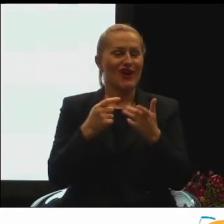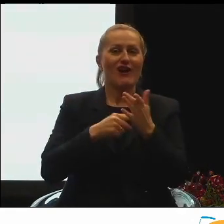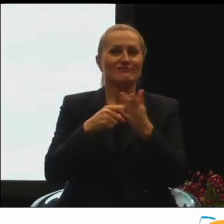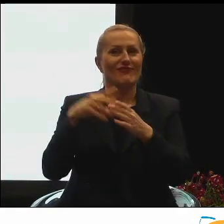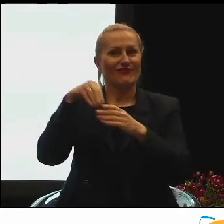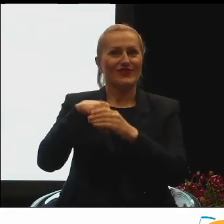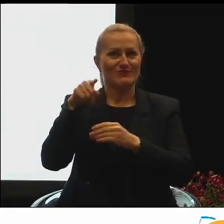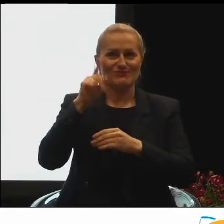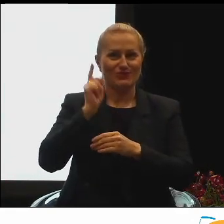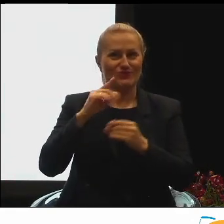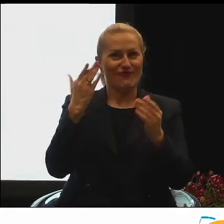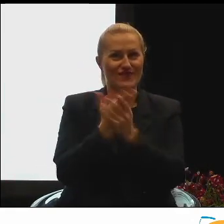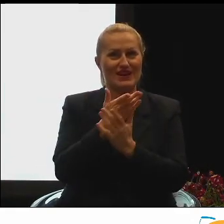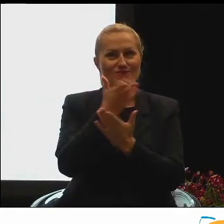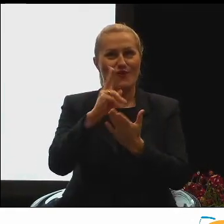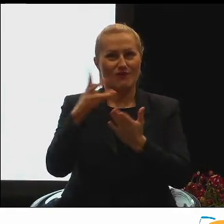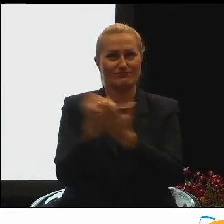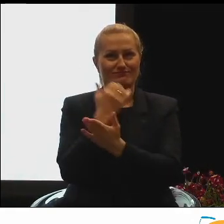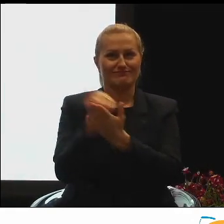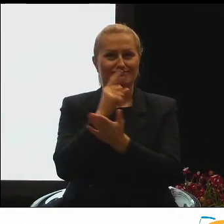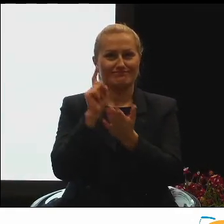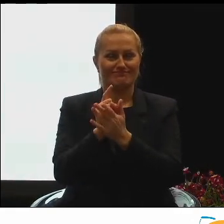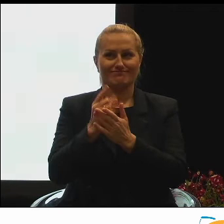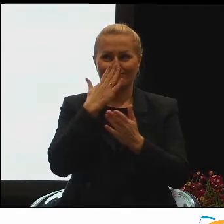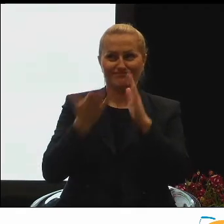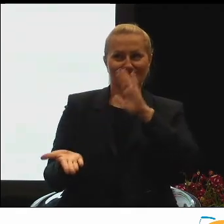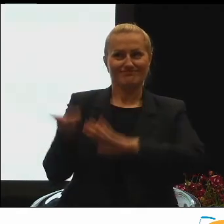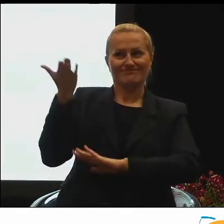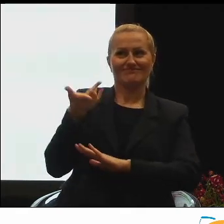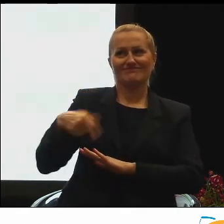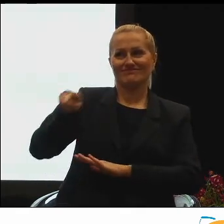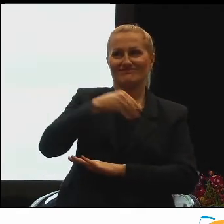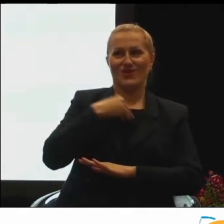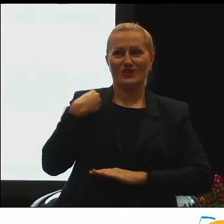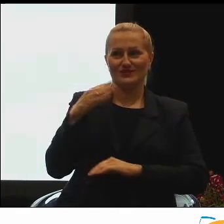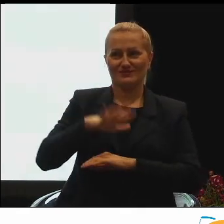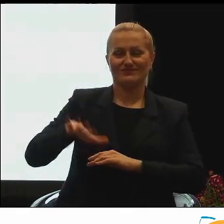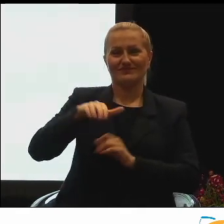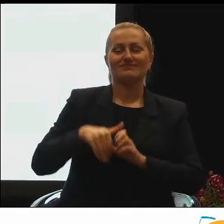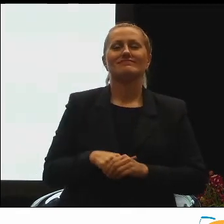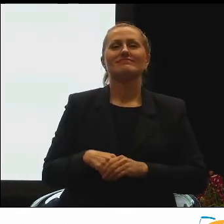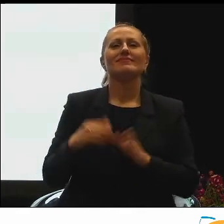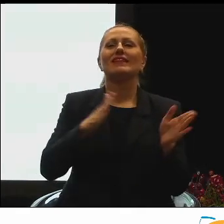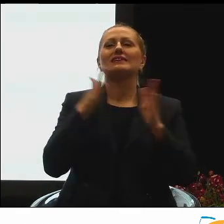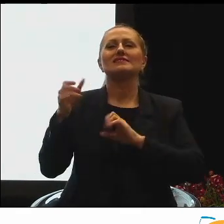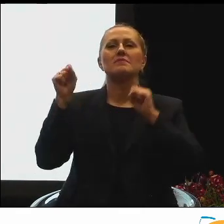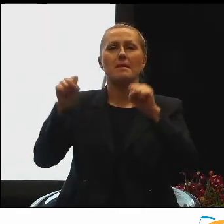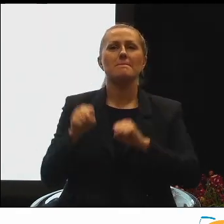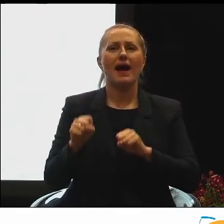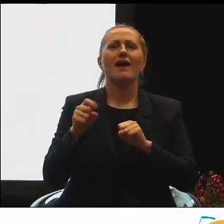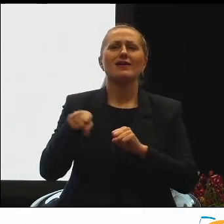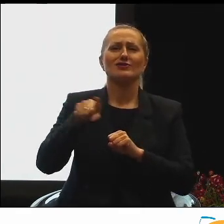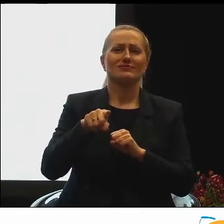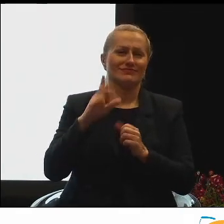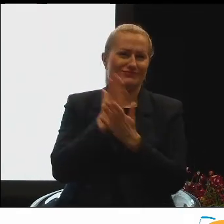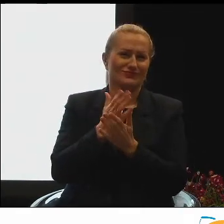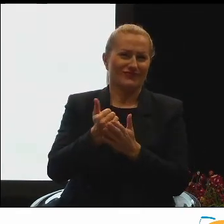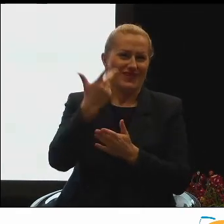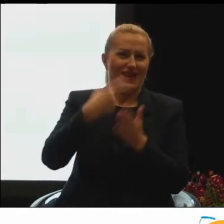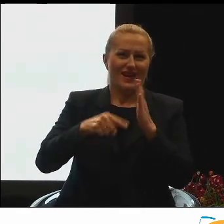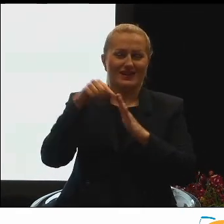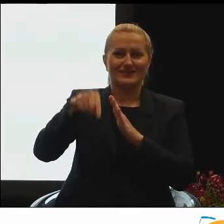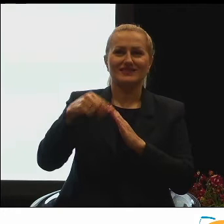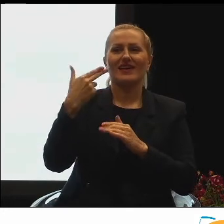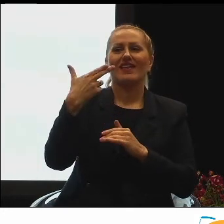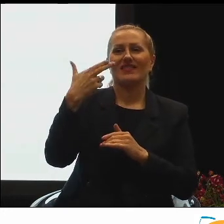w tych firmach, które tak mocno wyróżniają się na polskim rynku. I kolejny bank, zresztą obecny nie po raz pierwszy na tej